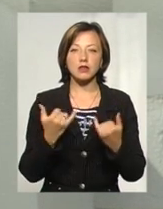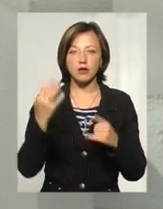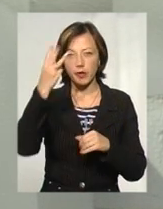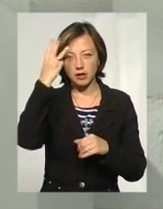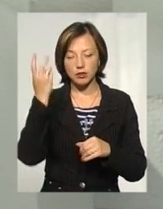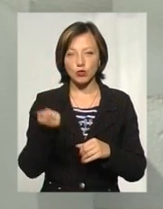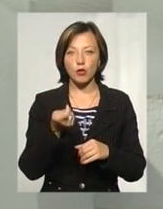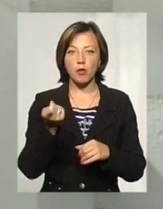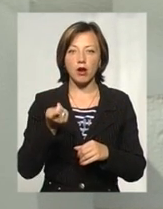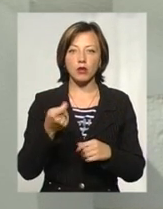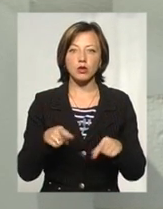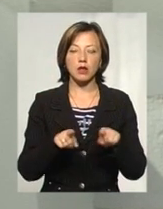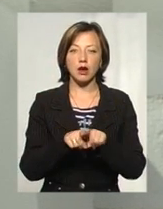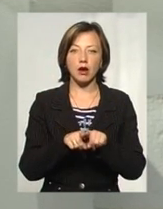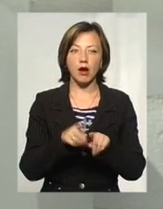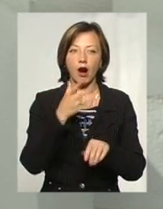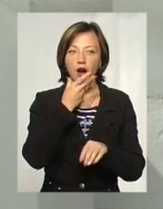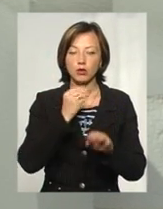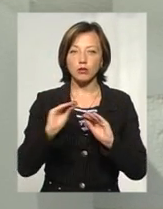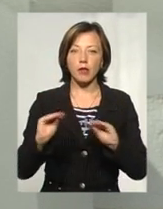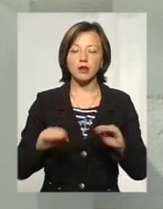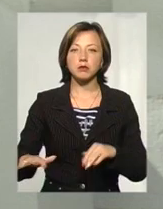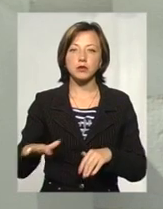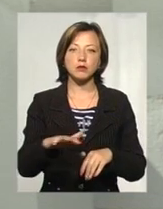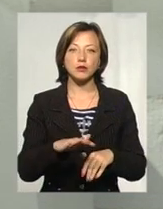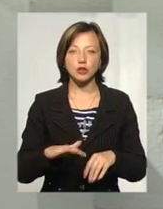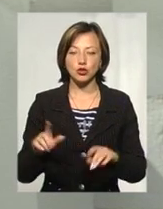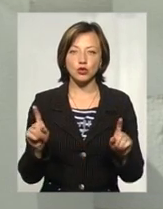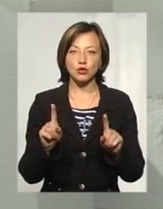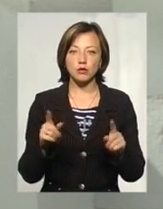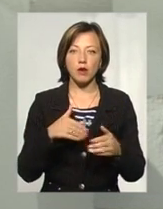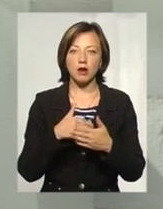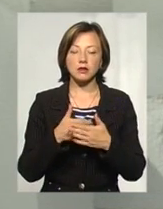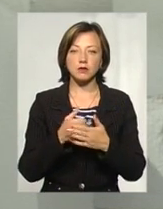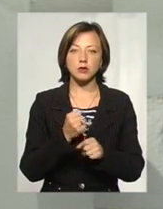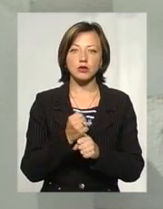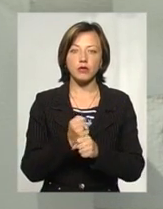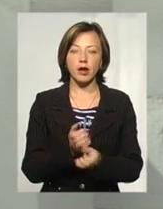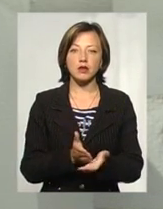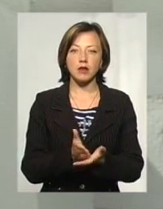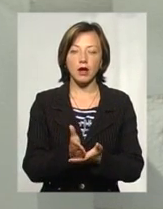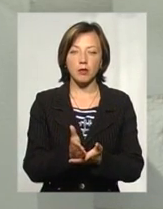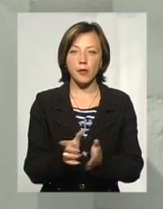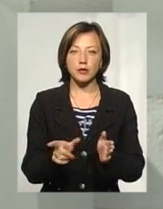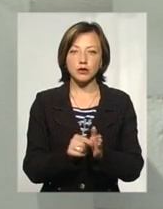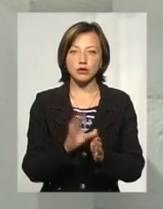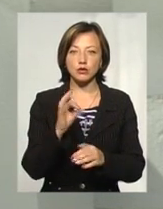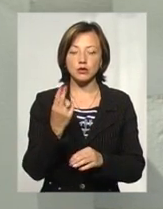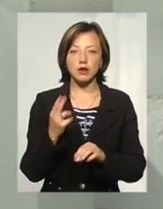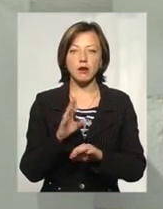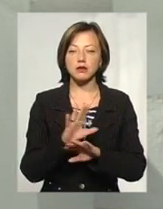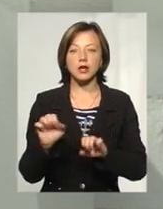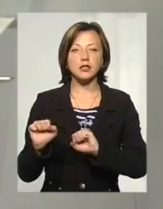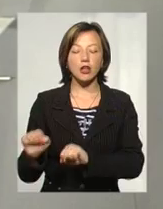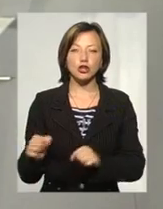Хмельницькому дуже мало таких гарно обладнанків, в них приміщень для того, щоб активно працювати у напрямку із соціальними захищеними